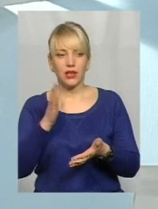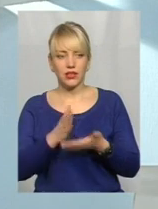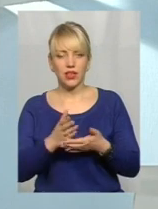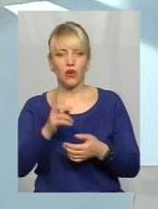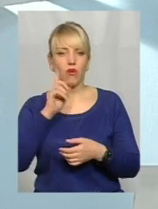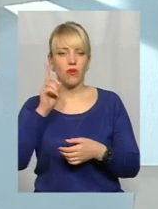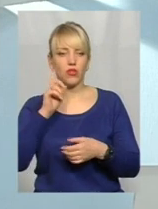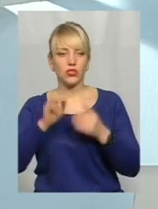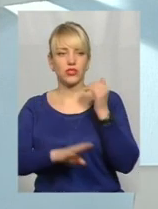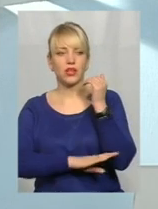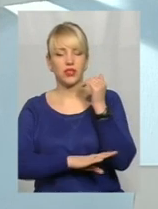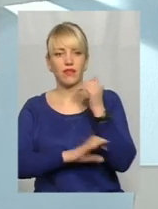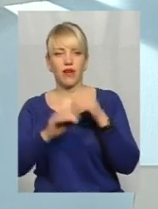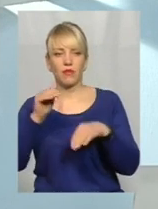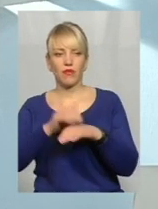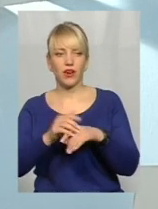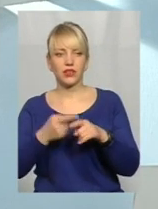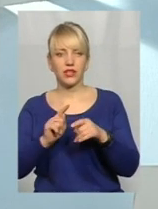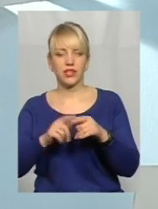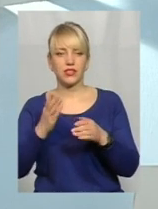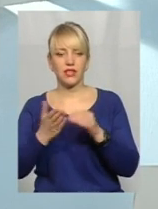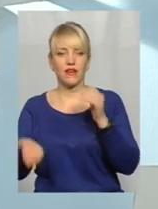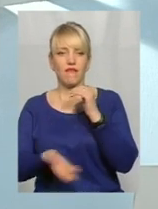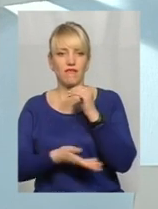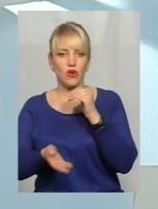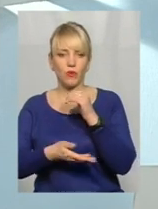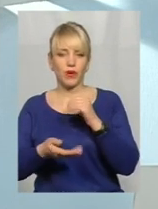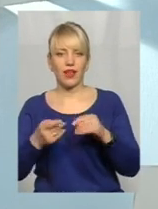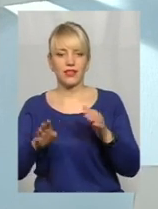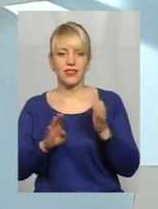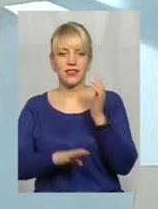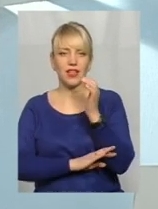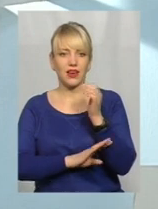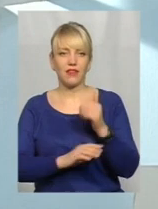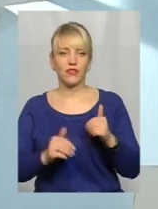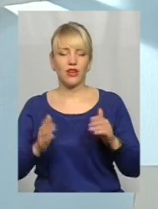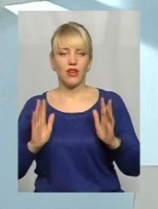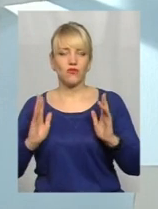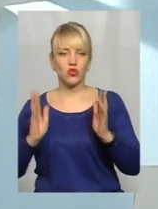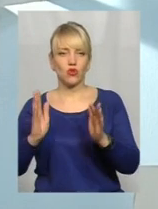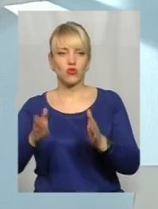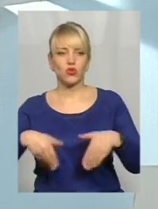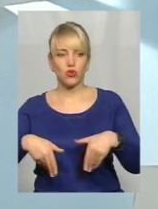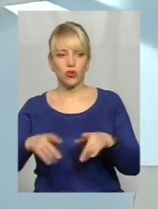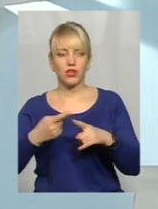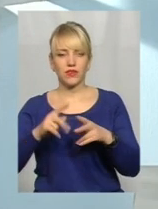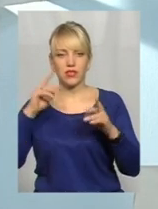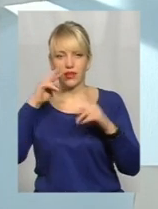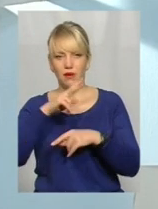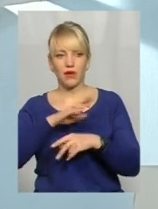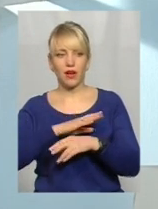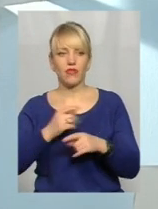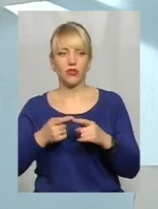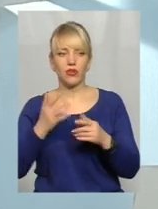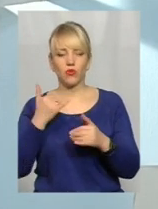омоложення, але по факту це є така вирубка дерев вздовж доріг і, на жаль, вона йде неправильно. У нас також буде